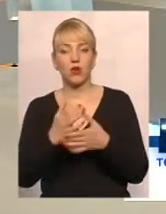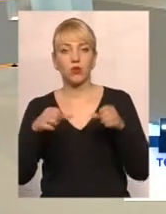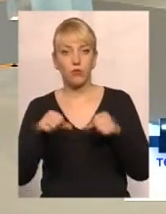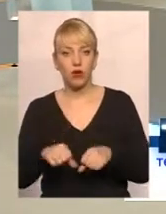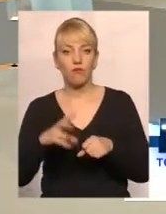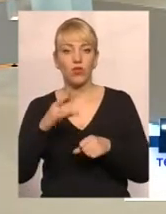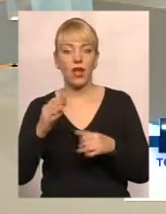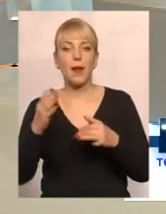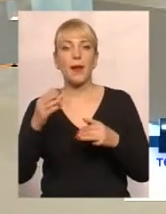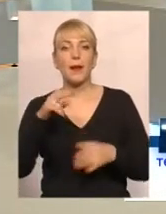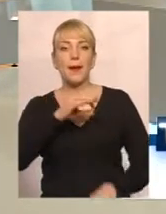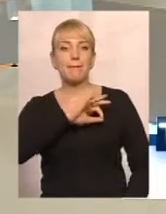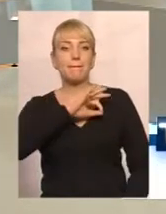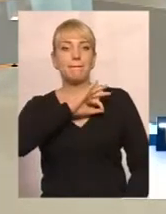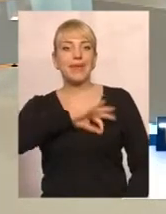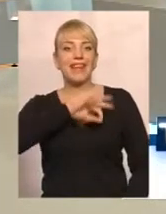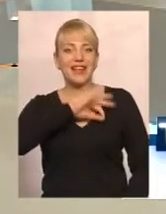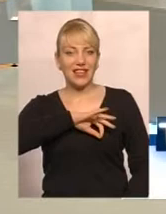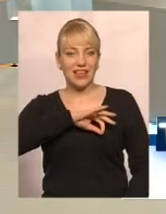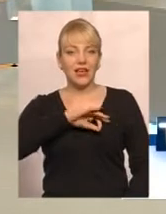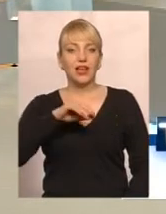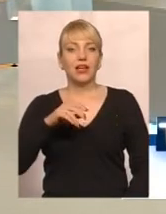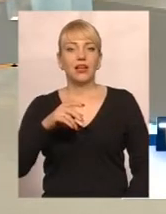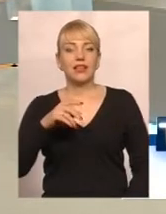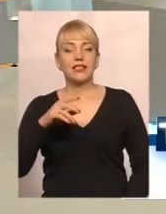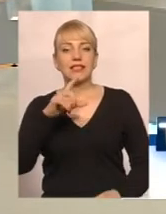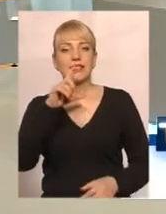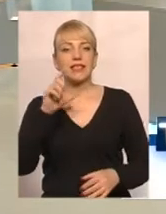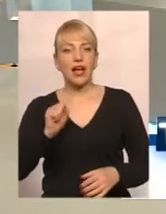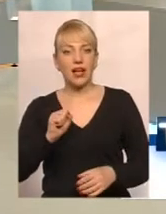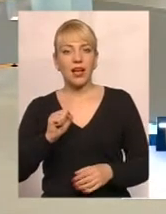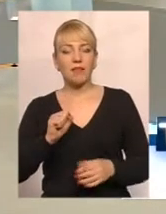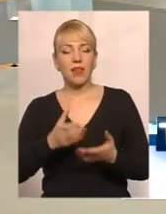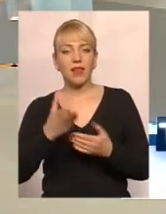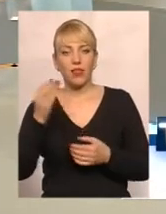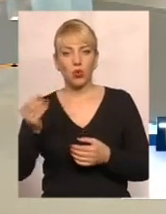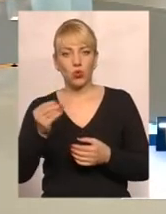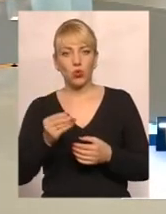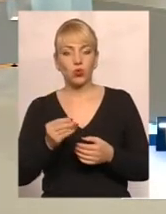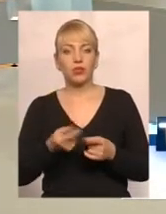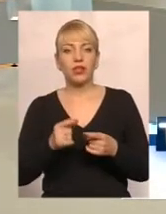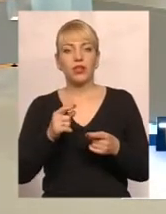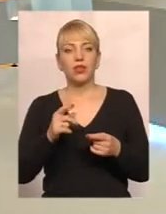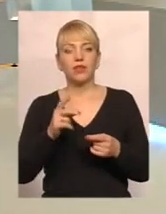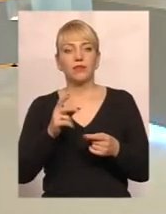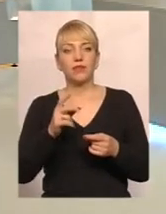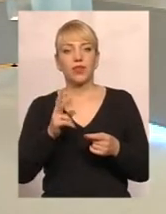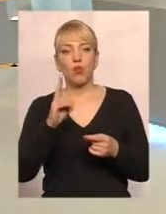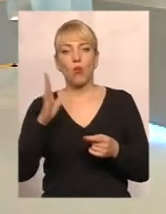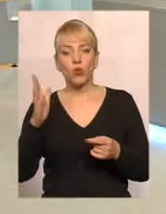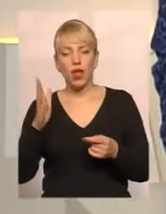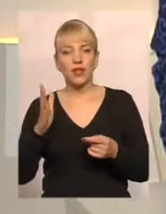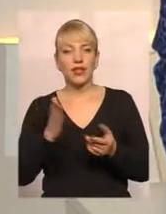пільги з оплати комунальних платежів. На кого? Чи завжди розповсюджується на